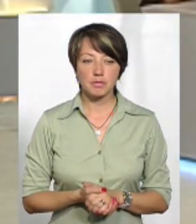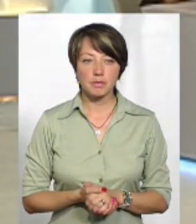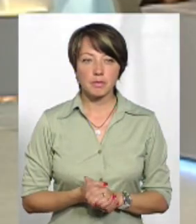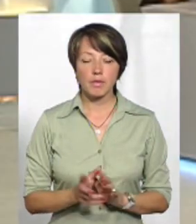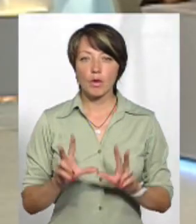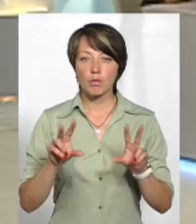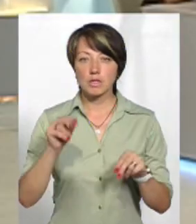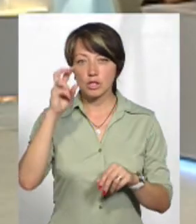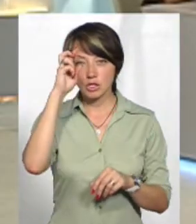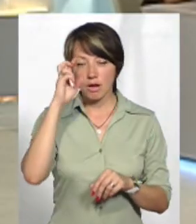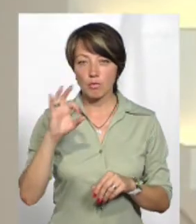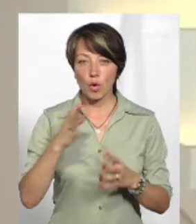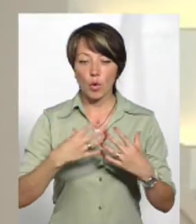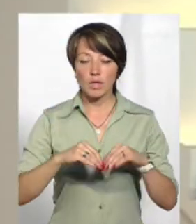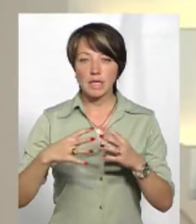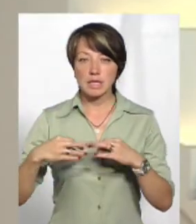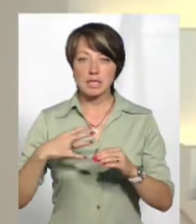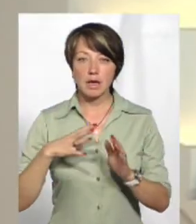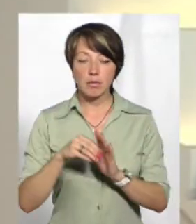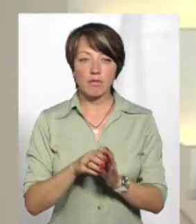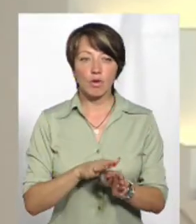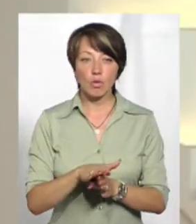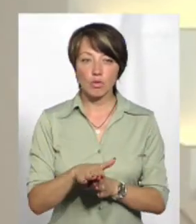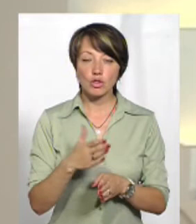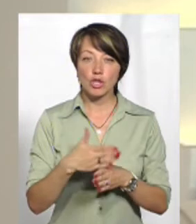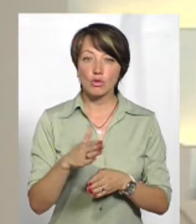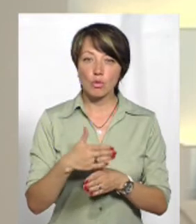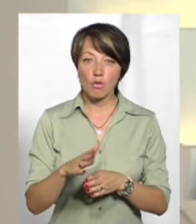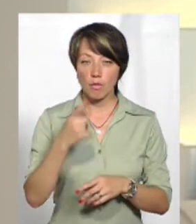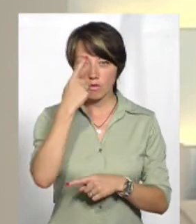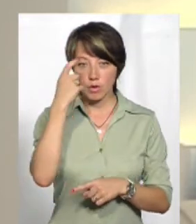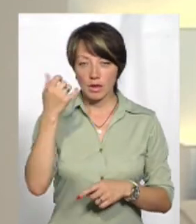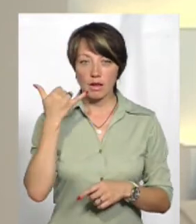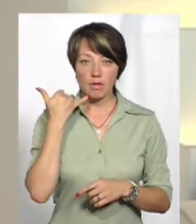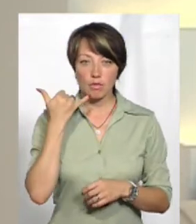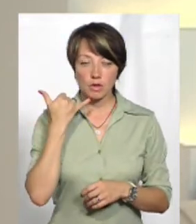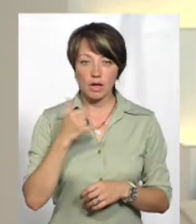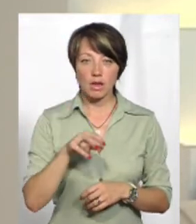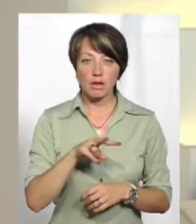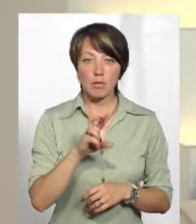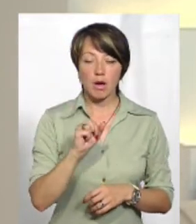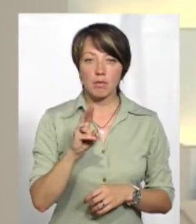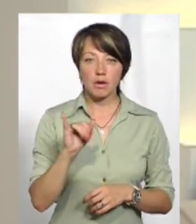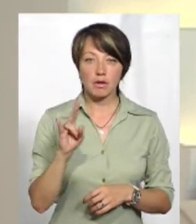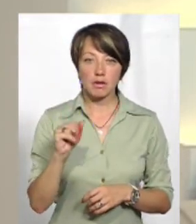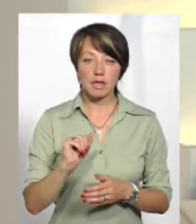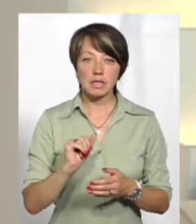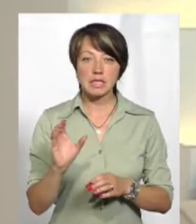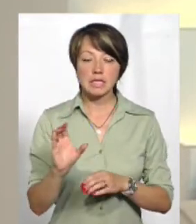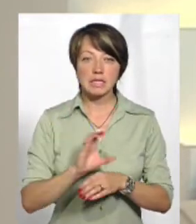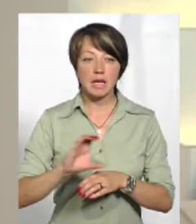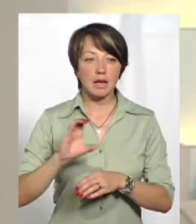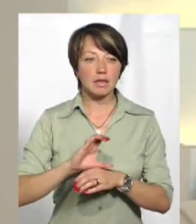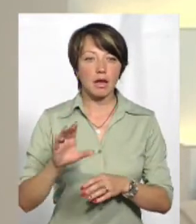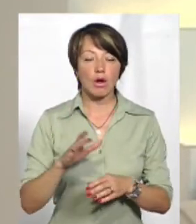От обіцяне державою стосовно родин загиблих виконується частково, повідомила телефоном Лариса Бабкіна. Вона секретар